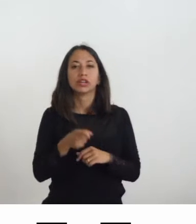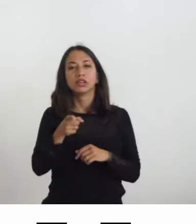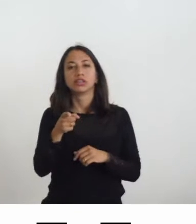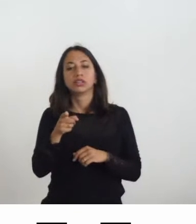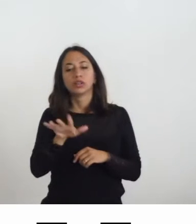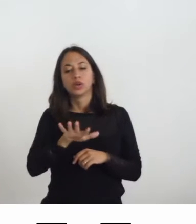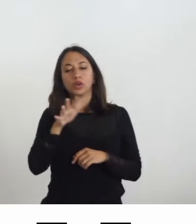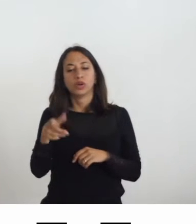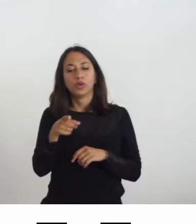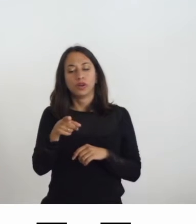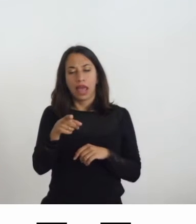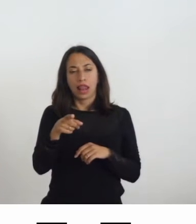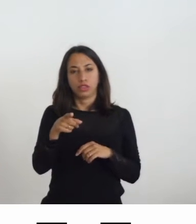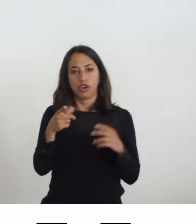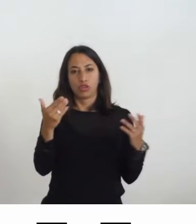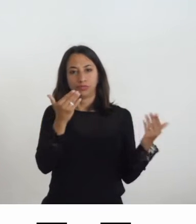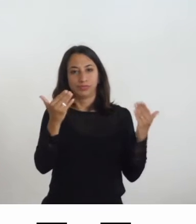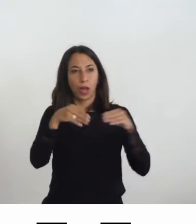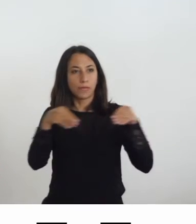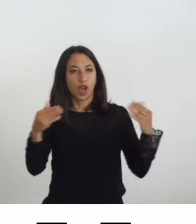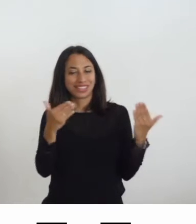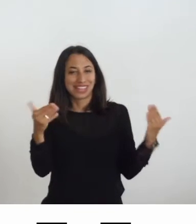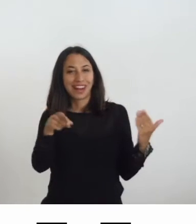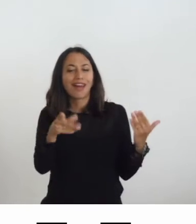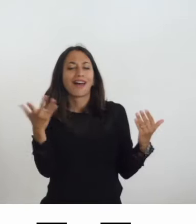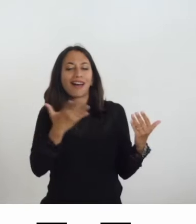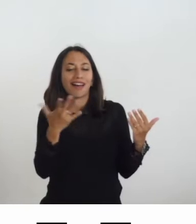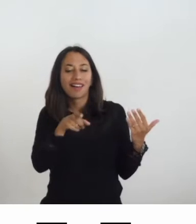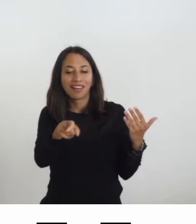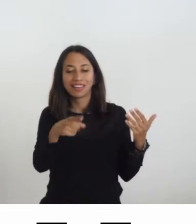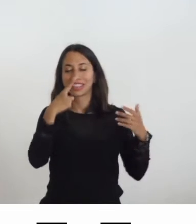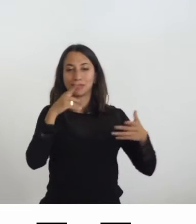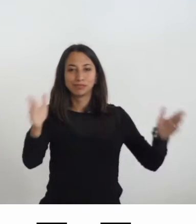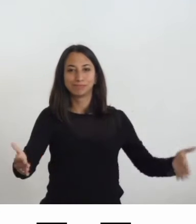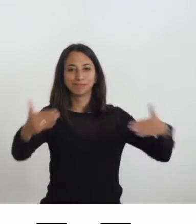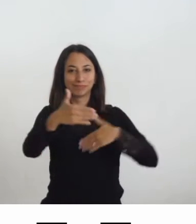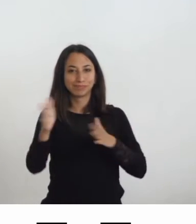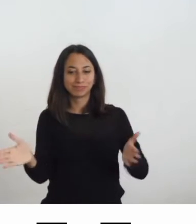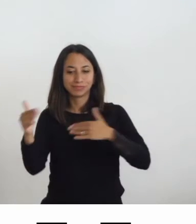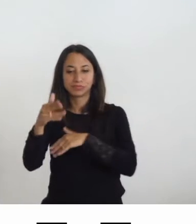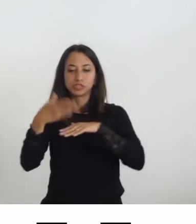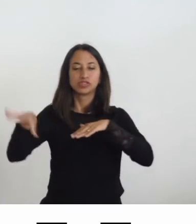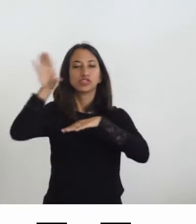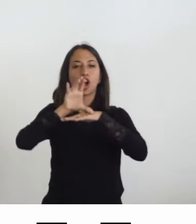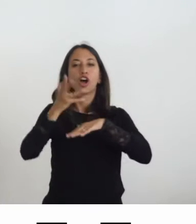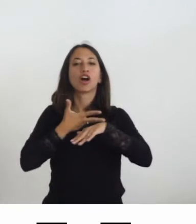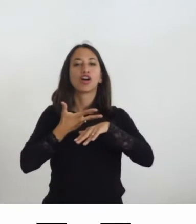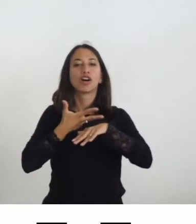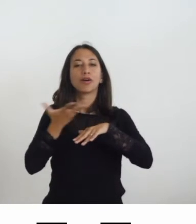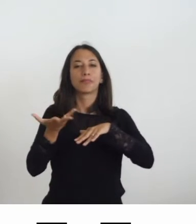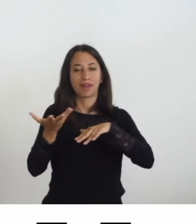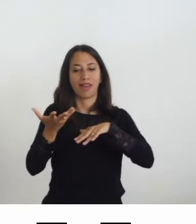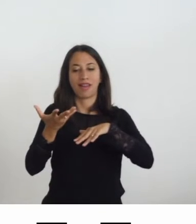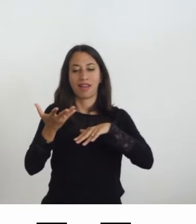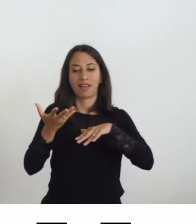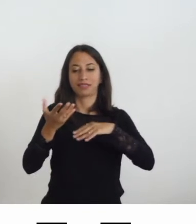'immagine dell'allestimento di quella mostra, sono dei cubotti dove sopra ci sono appunto delle superfici o